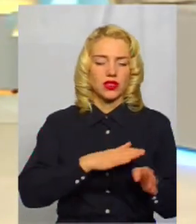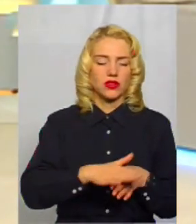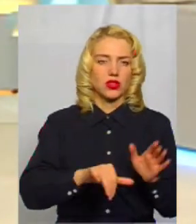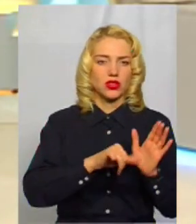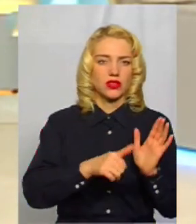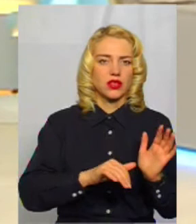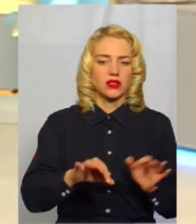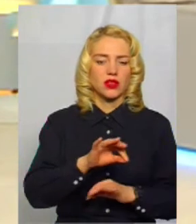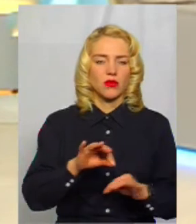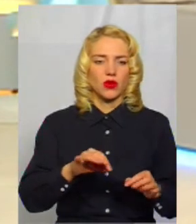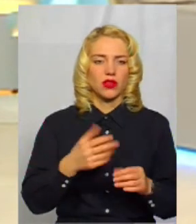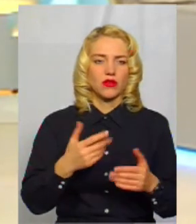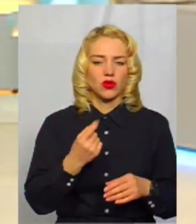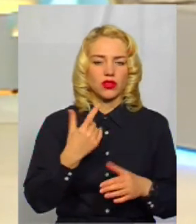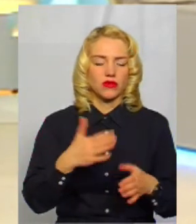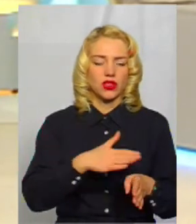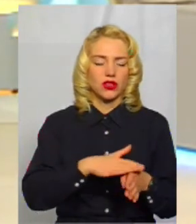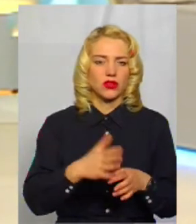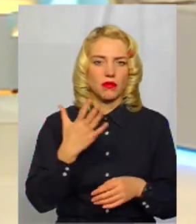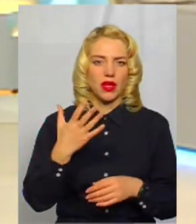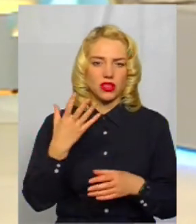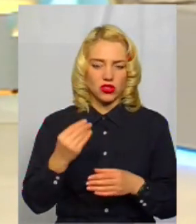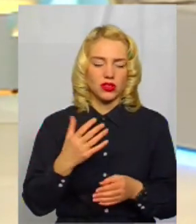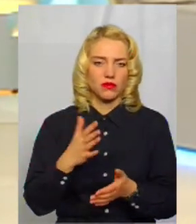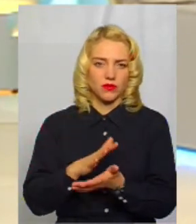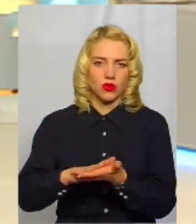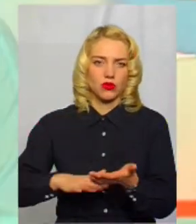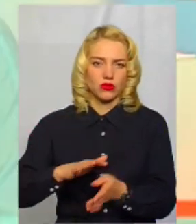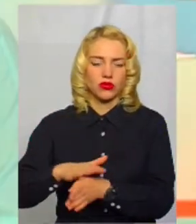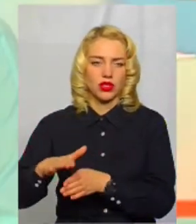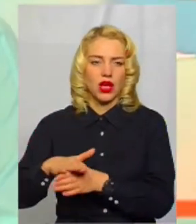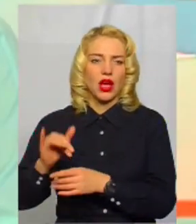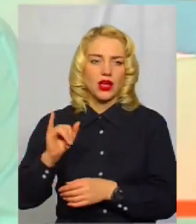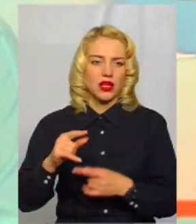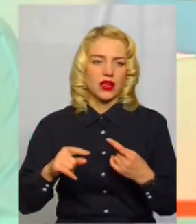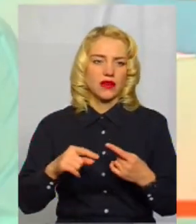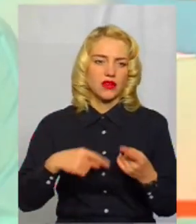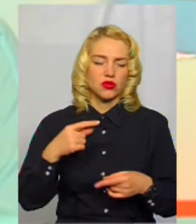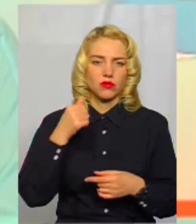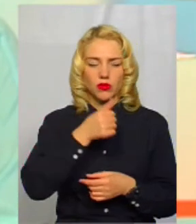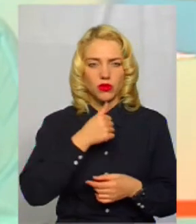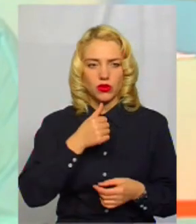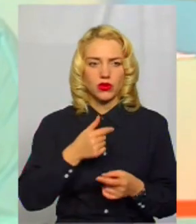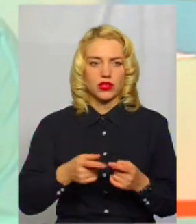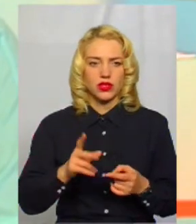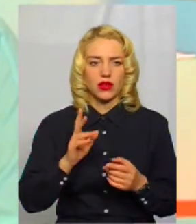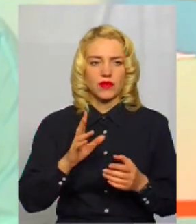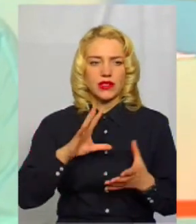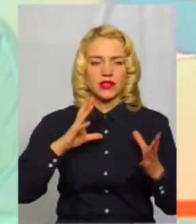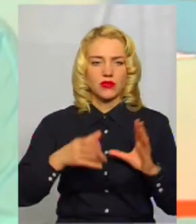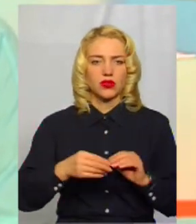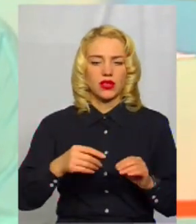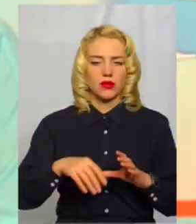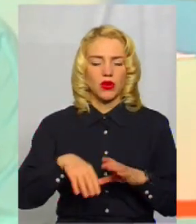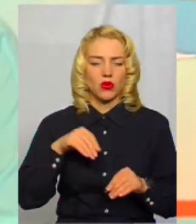проєктів, 11 вже з яких реалізовано, 5 знаходяться на стадії реалізації. І у наступному році за результатами голосування